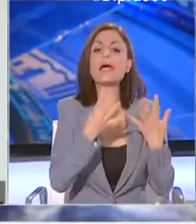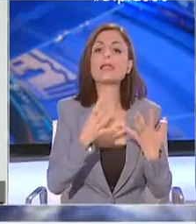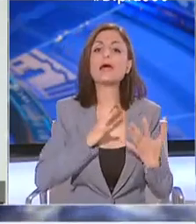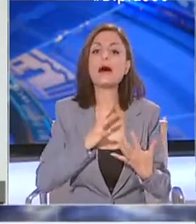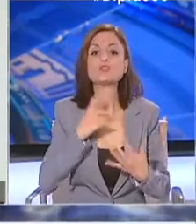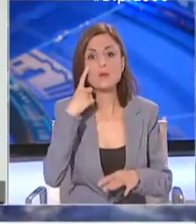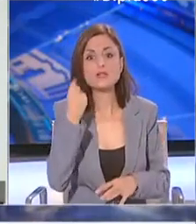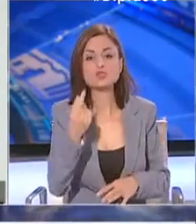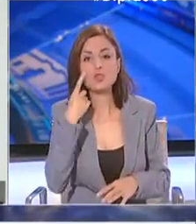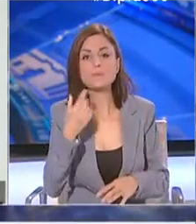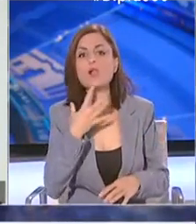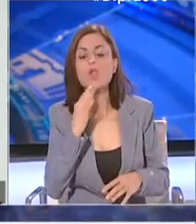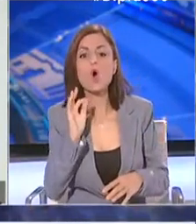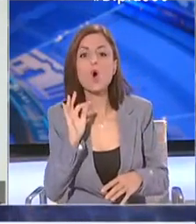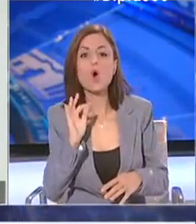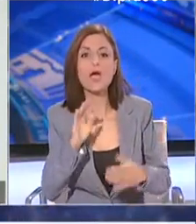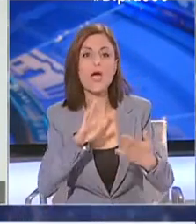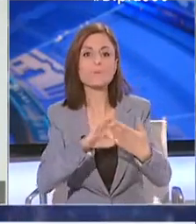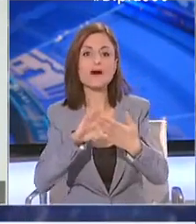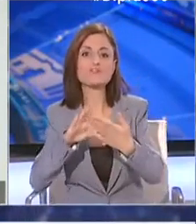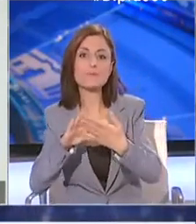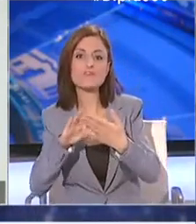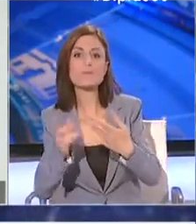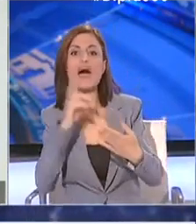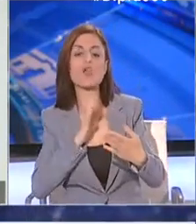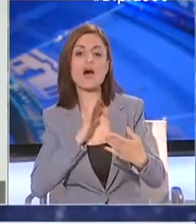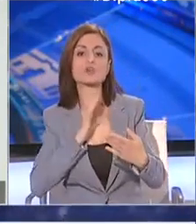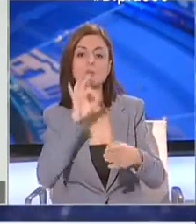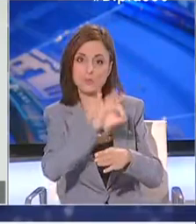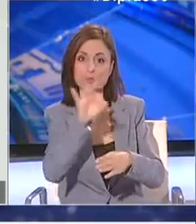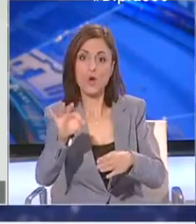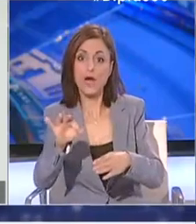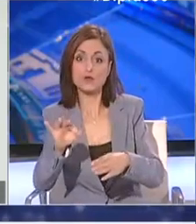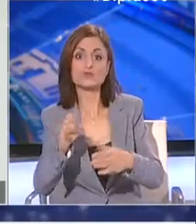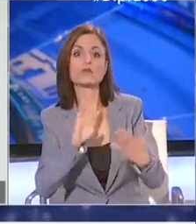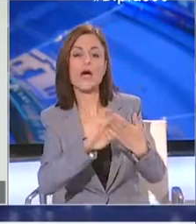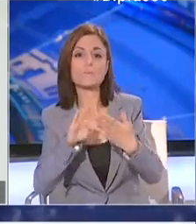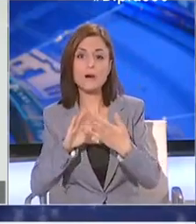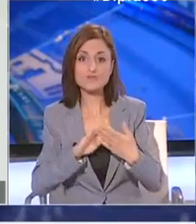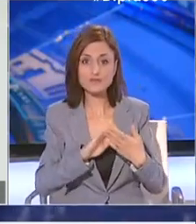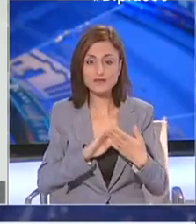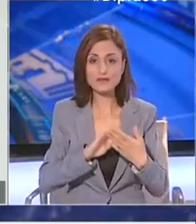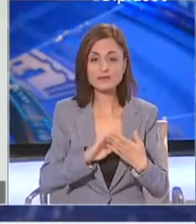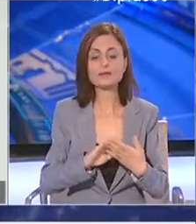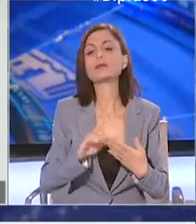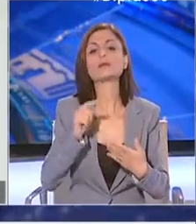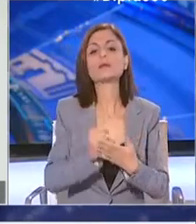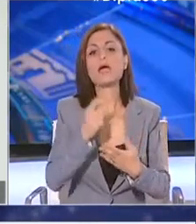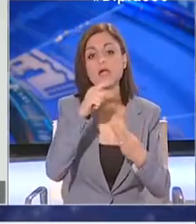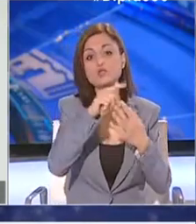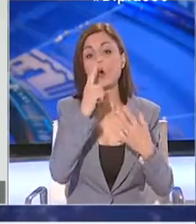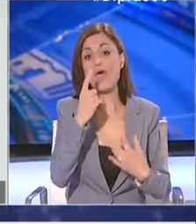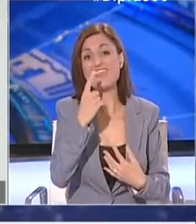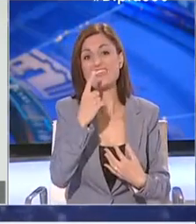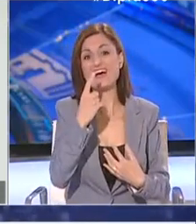εντοπίστηκαν μέσω ηχνηλάτησης των επαφών ήδη επιβεβαιωμένων αριστατικών και εκ των οποίων το έναν